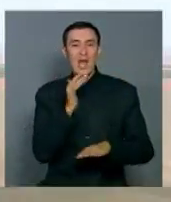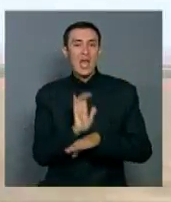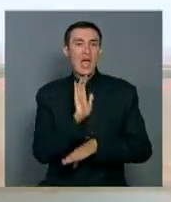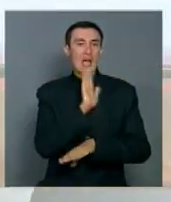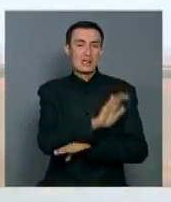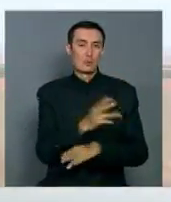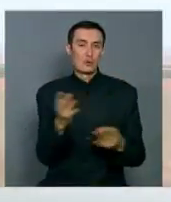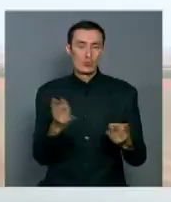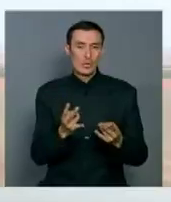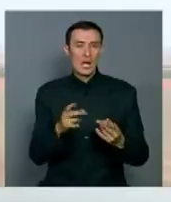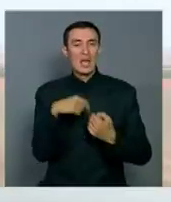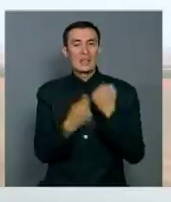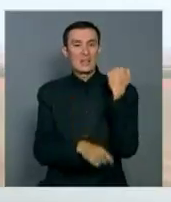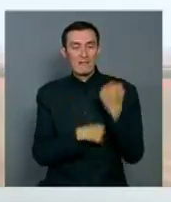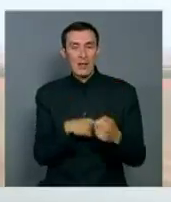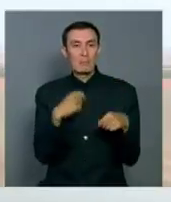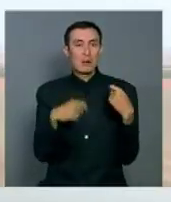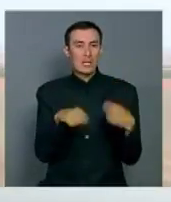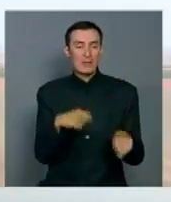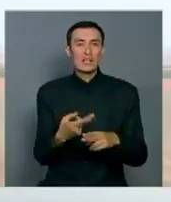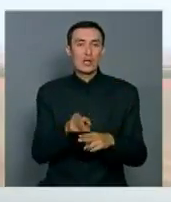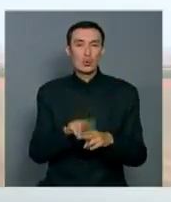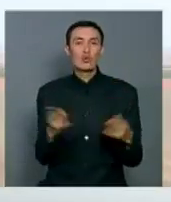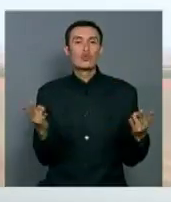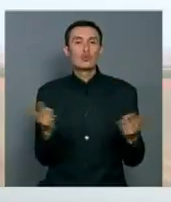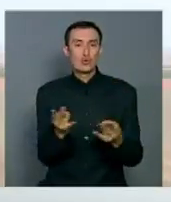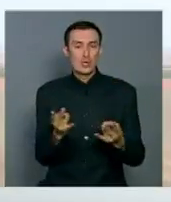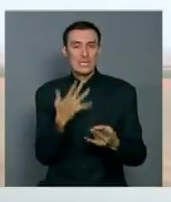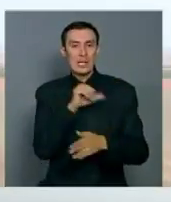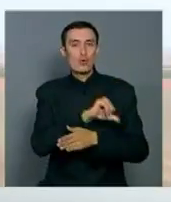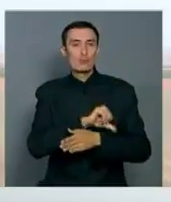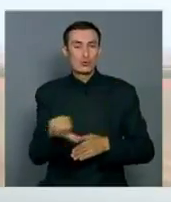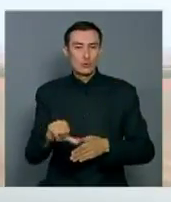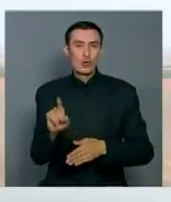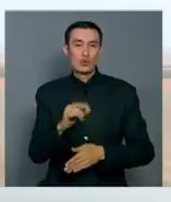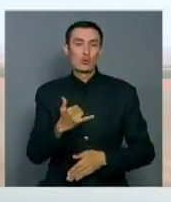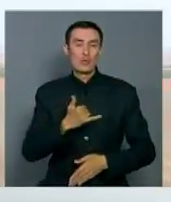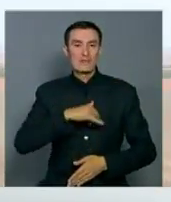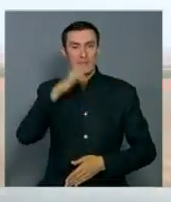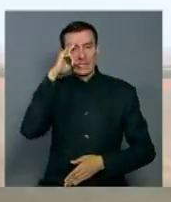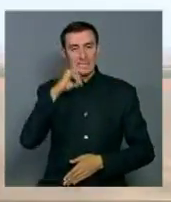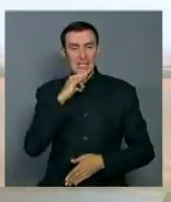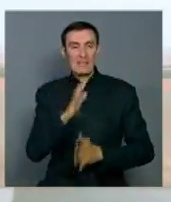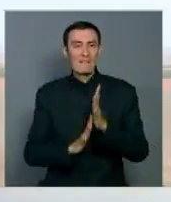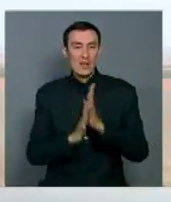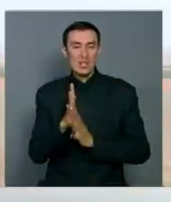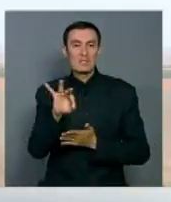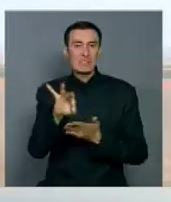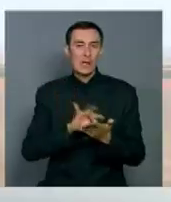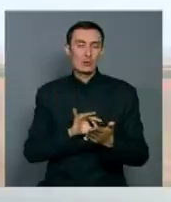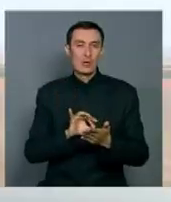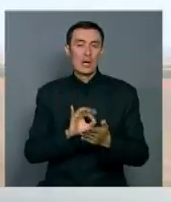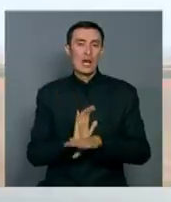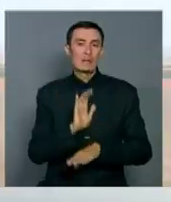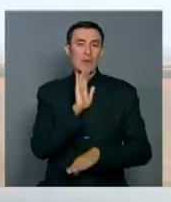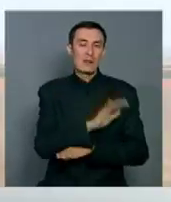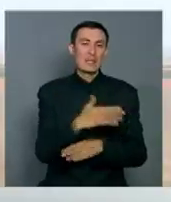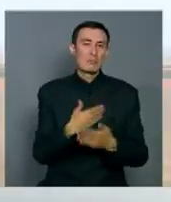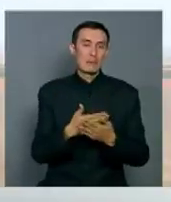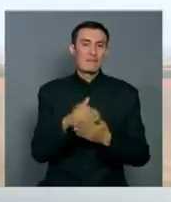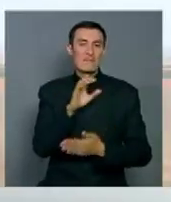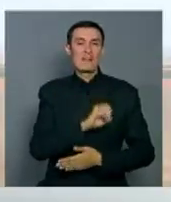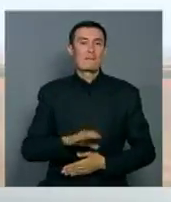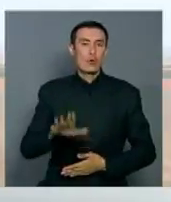выходить с товаром, который будет востребован на внешних рынках. Мы должны показать, что из Казахстана выращиваем, и сразу оно должно производиться где-то в Европе,